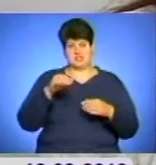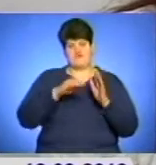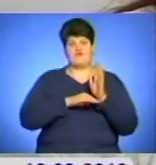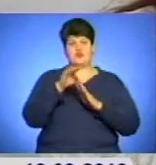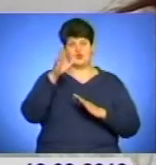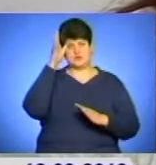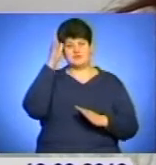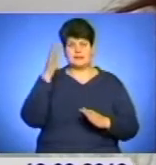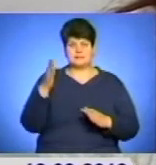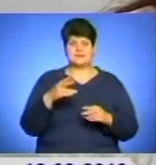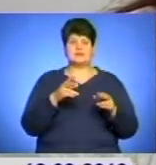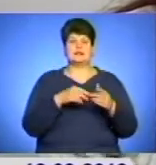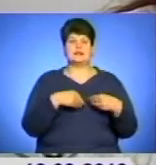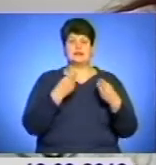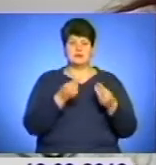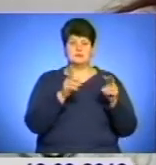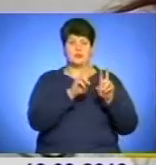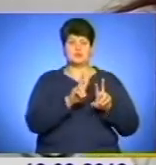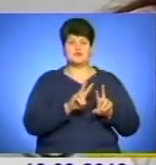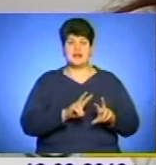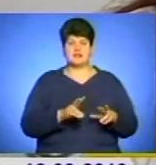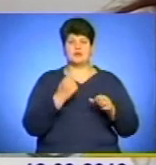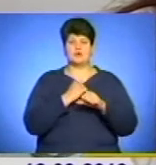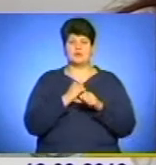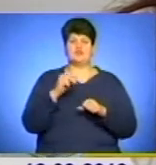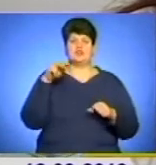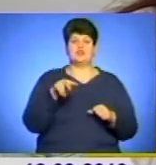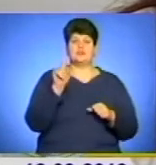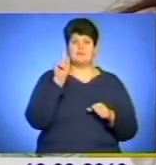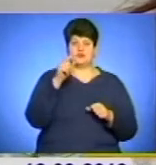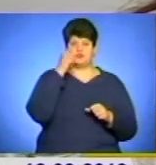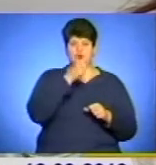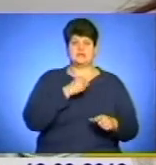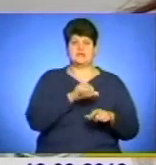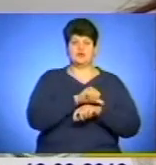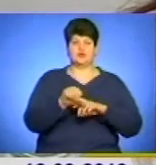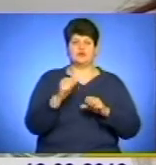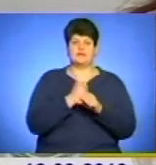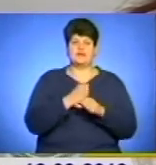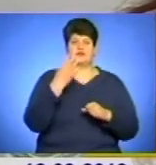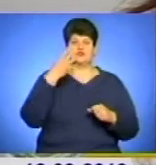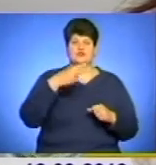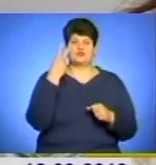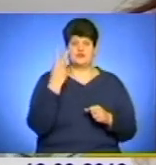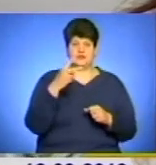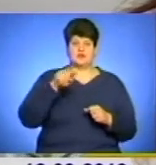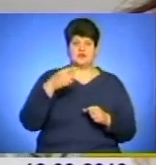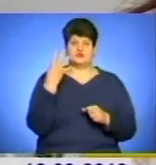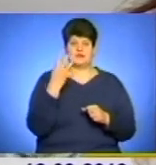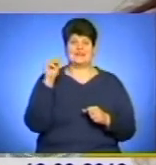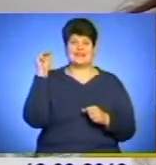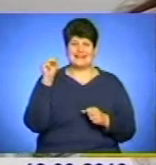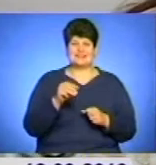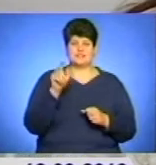За даними цього встеження, яке ми робили, в 2001 році за кордоном працювало 42,4 тисячі чоловік.